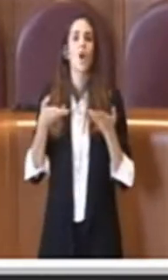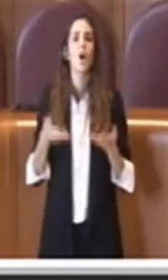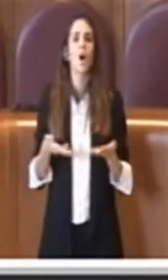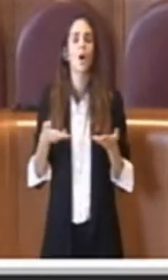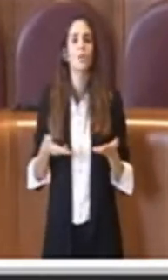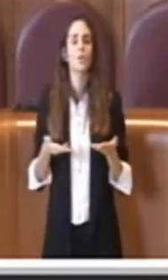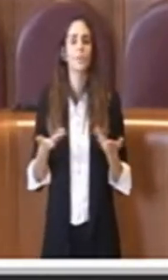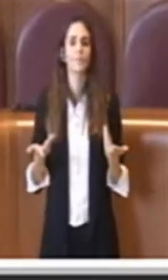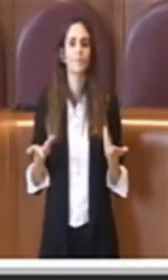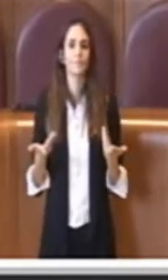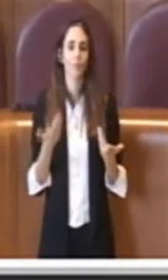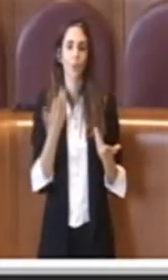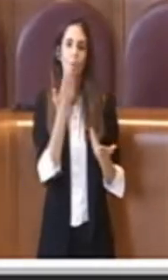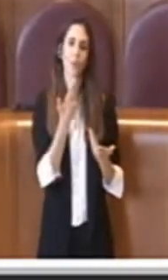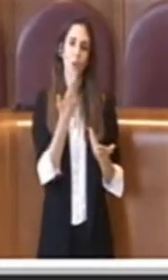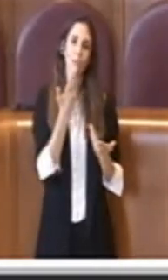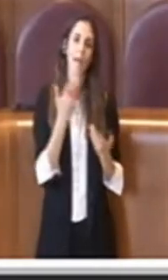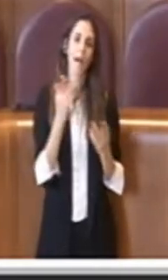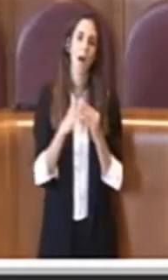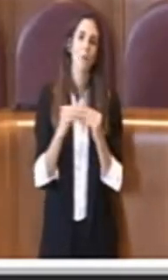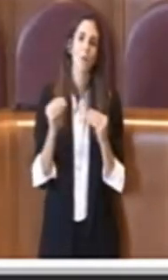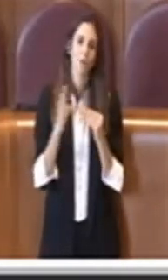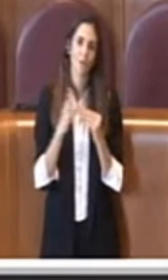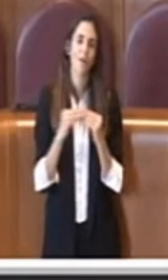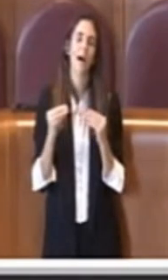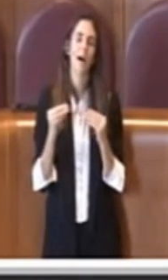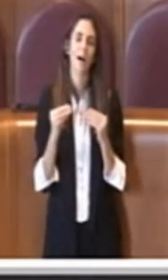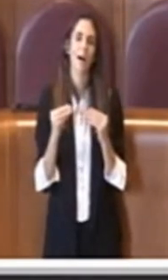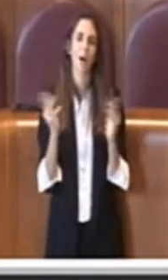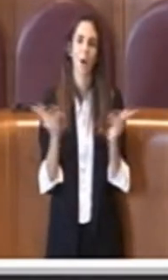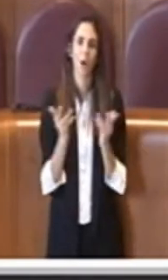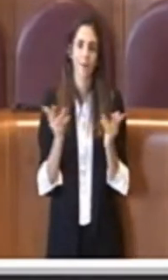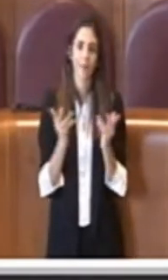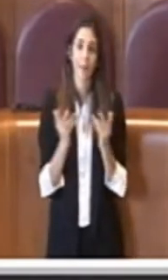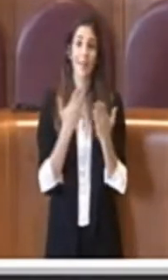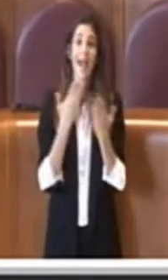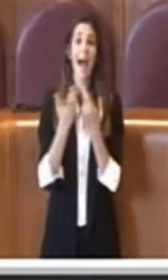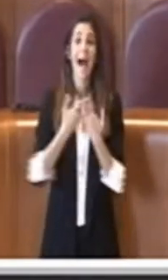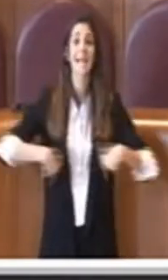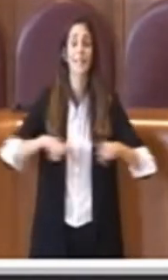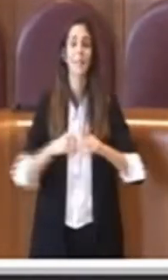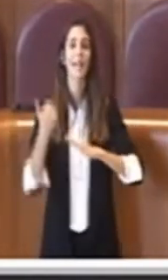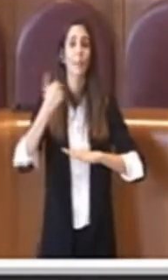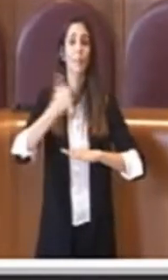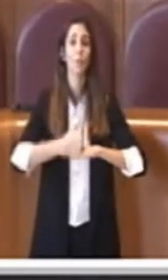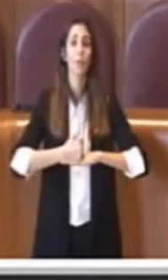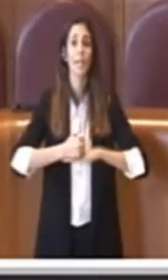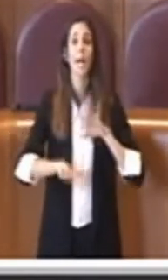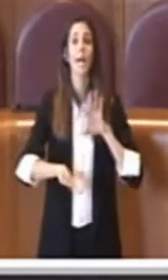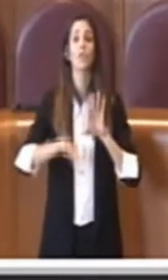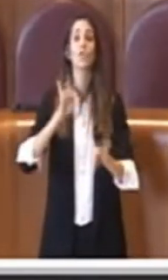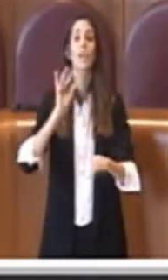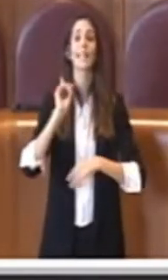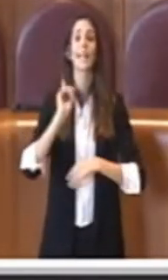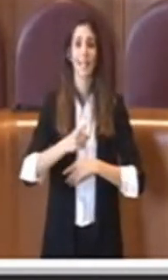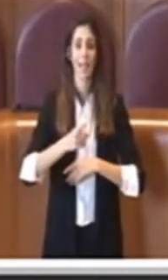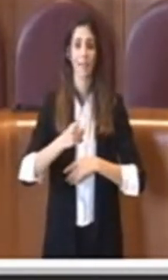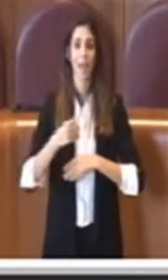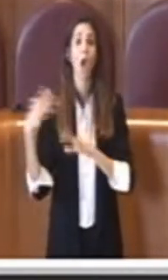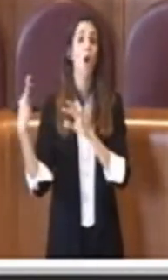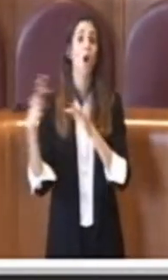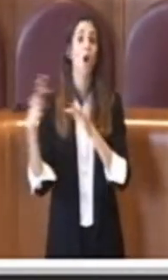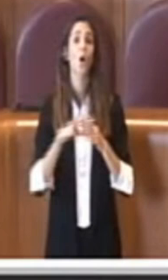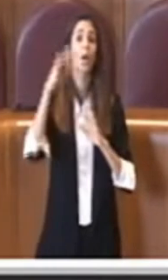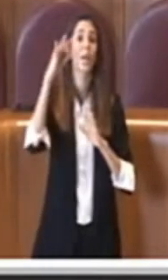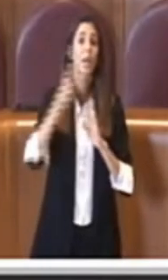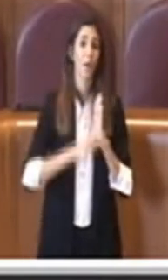fine appunto di far determinare l'assemblea capitolina per advenire finalmente a un regolamento che,